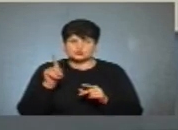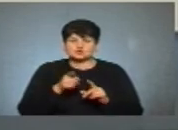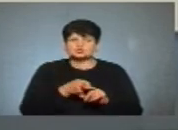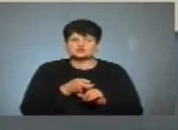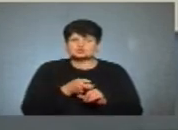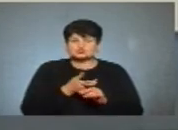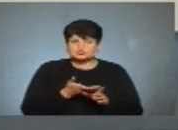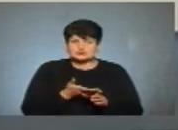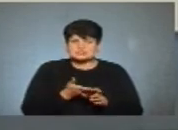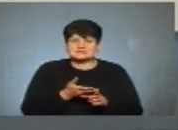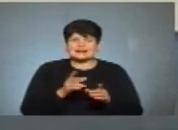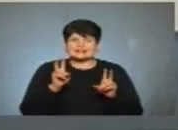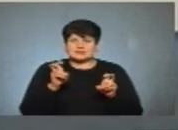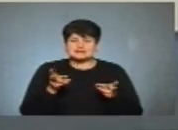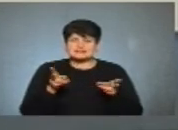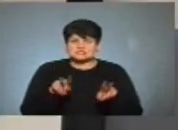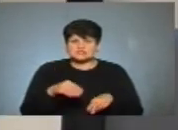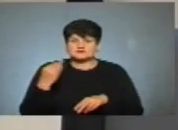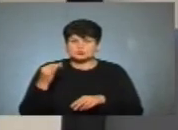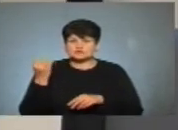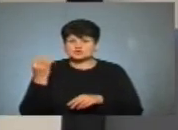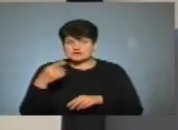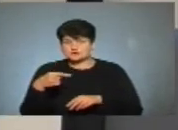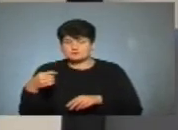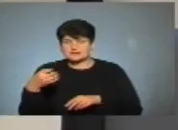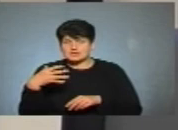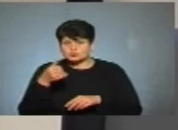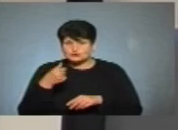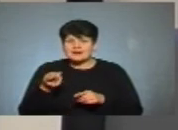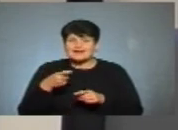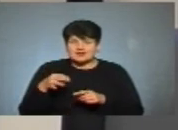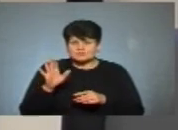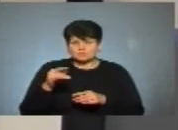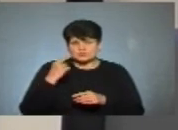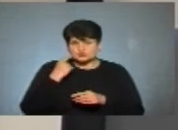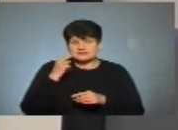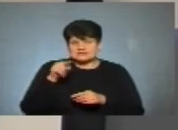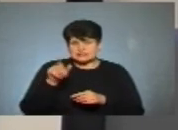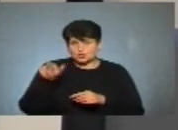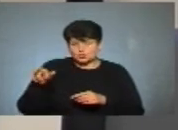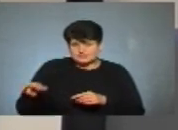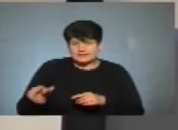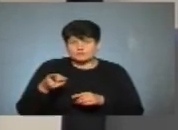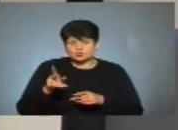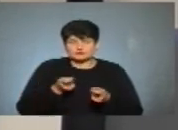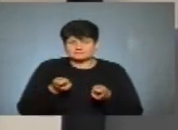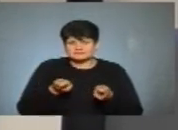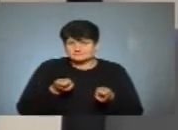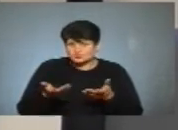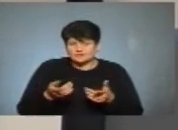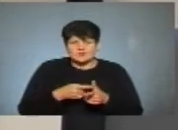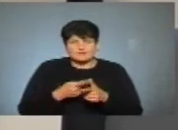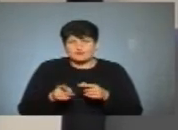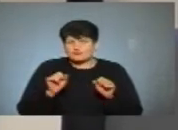стосується тем, які залишилися в історії у 2014-2015 році, хай вони будуть на совісті тих фігурантів або людей, які ними маніпулюють, або,